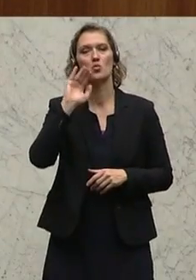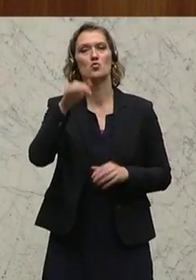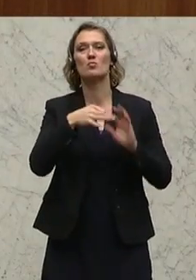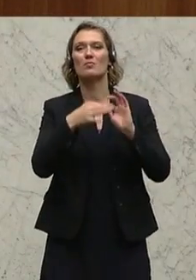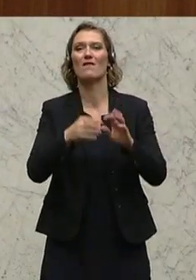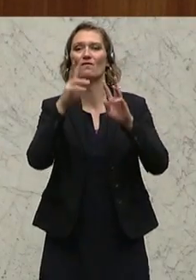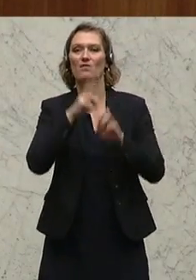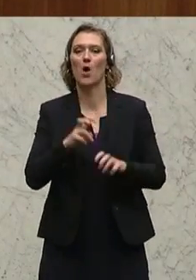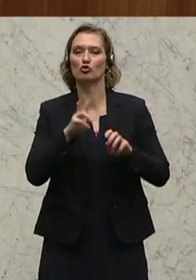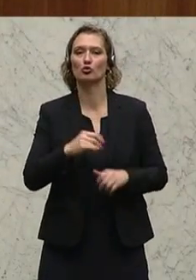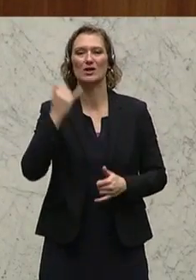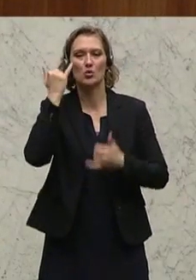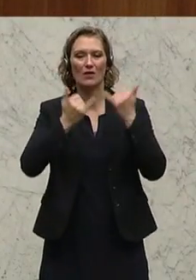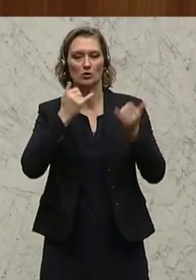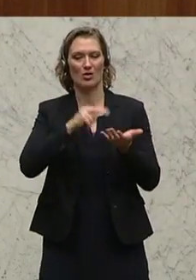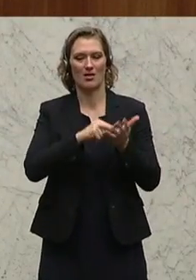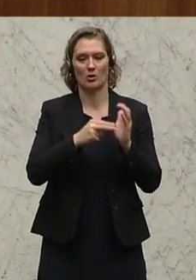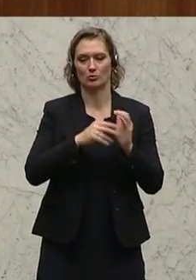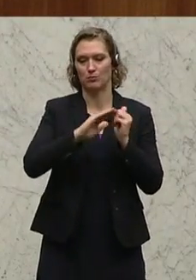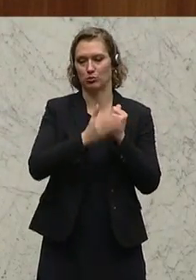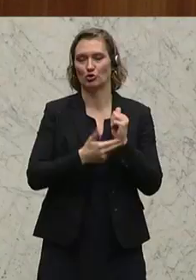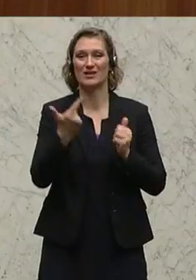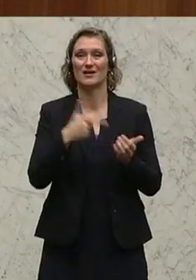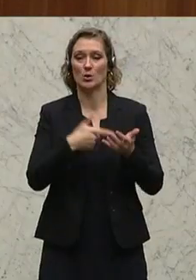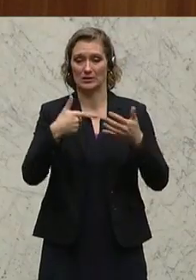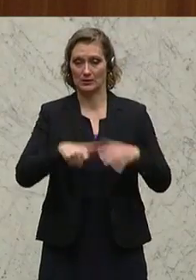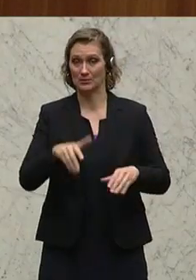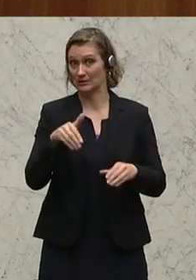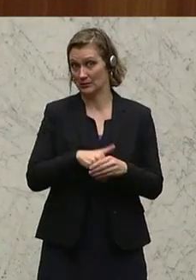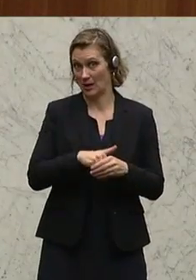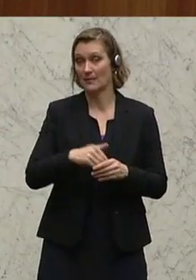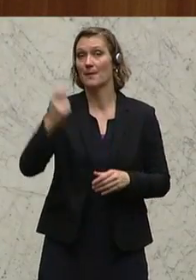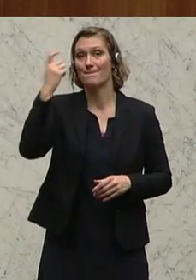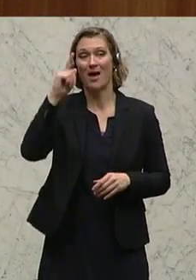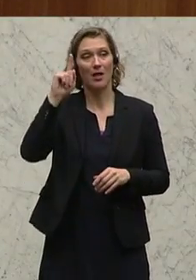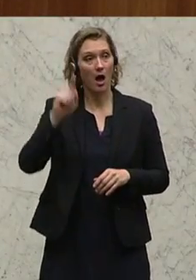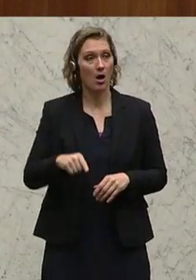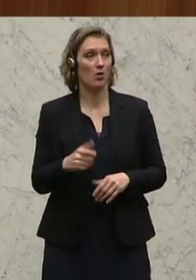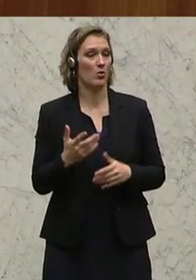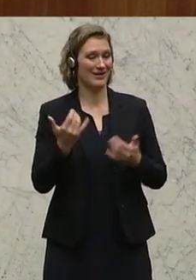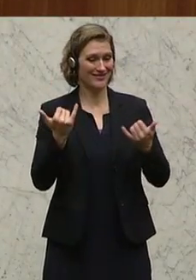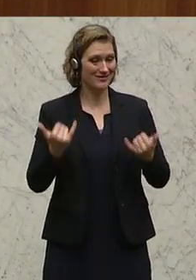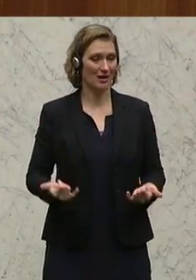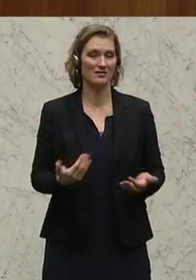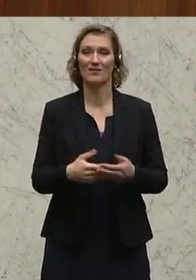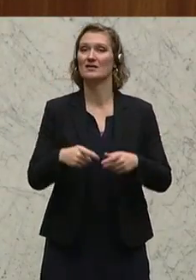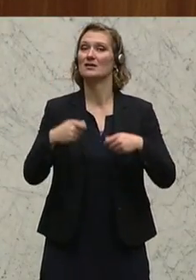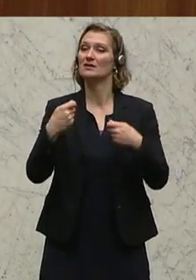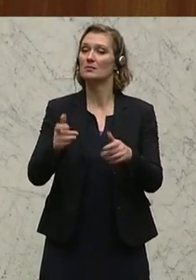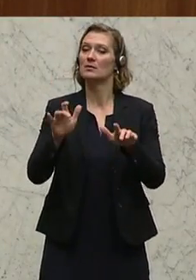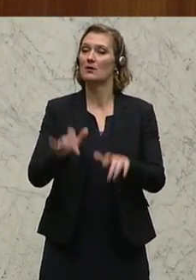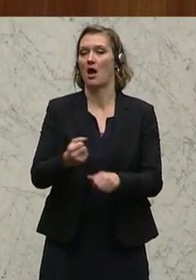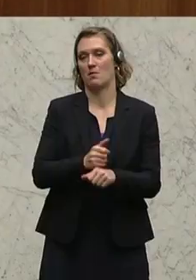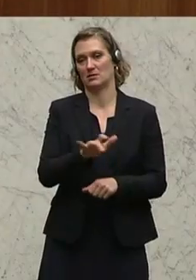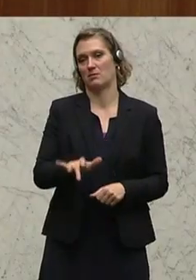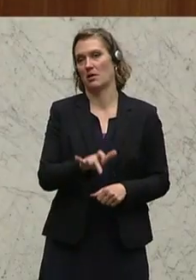Forschungs-Innovation-Technologie-Budget 2017 sprechen, sprechen wir natürlich auch über jetzt vorhandene Arbeitsplätze,